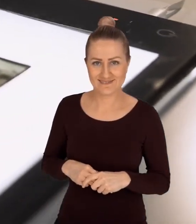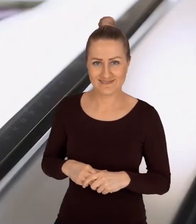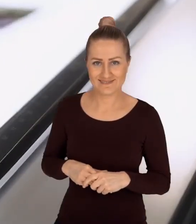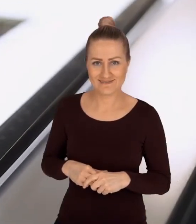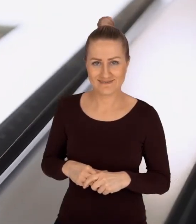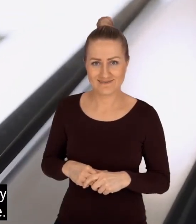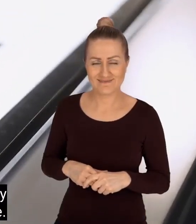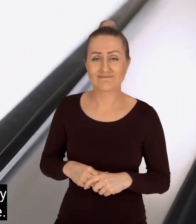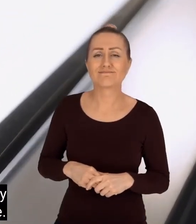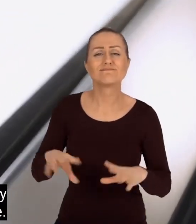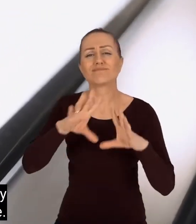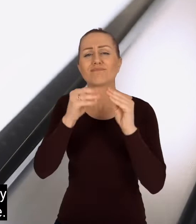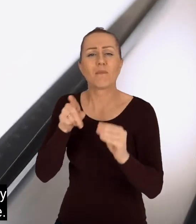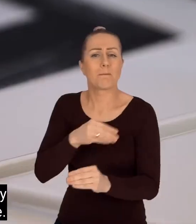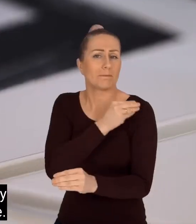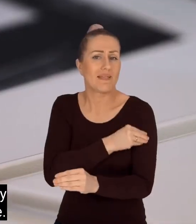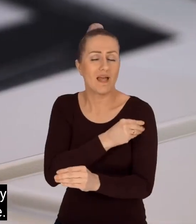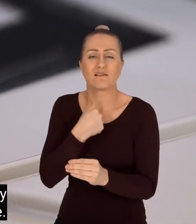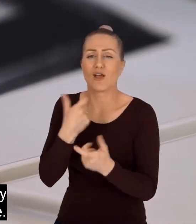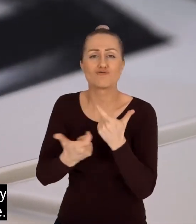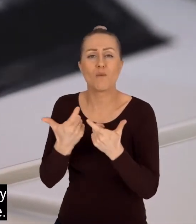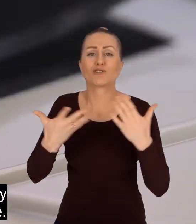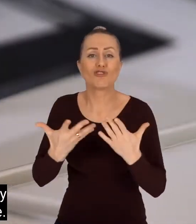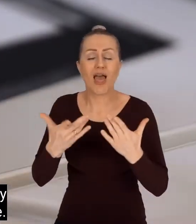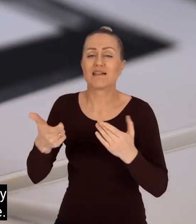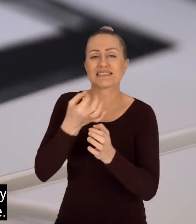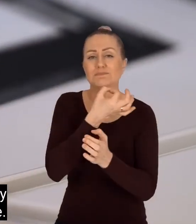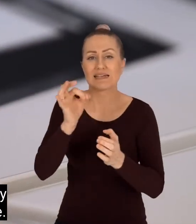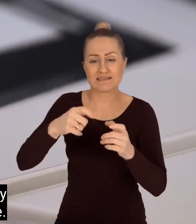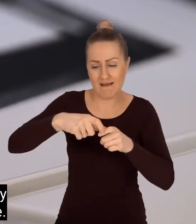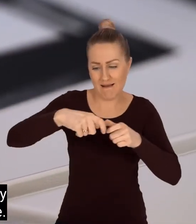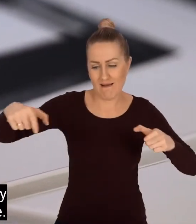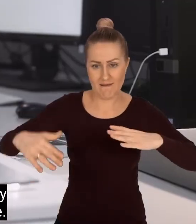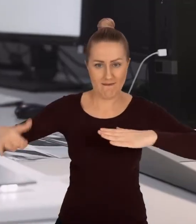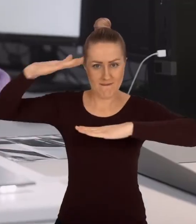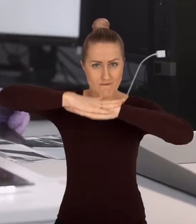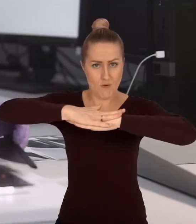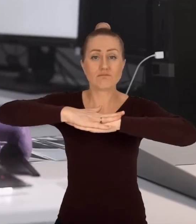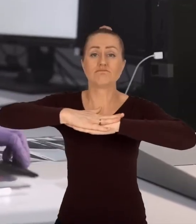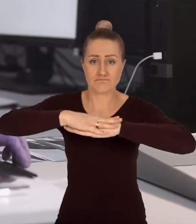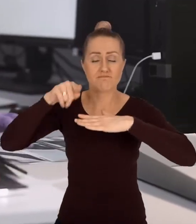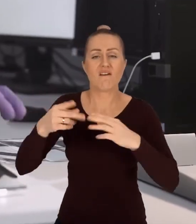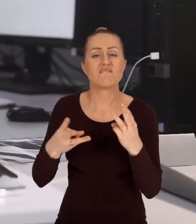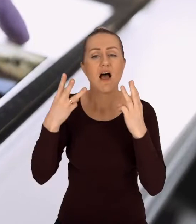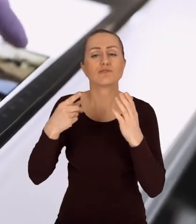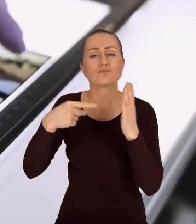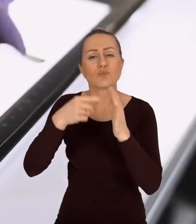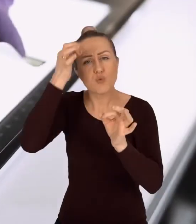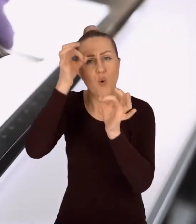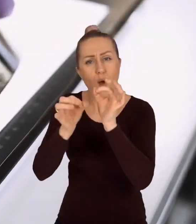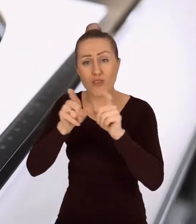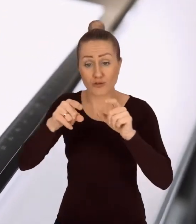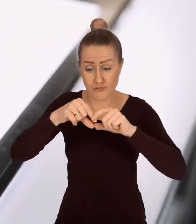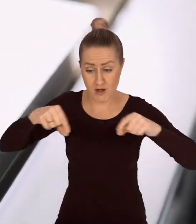Muzyka Materiały transparentne umieszczamy w dedykowanym do skanera holderze. Ważne, aby materiał został